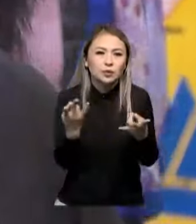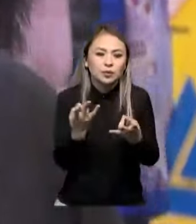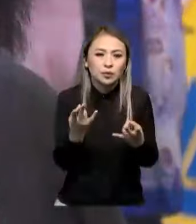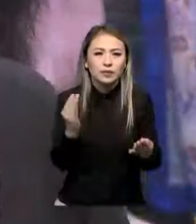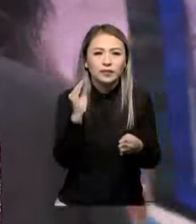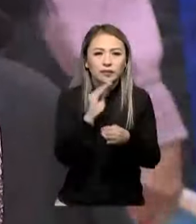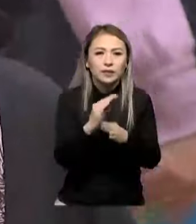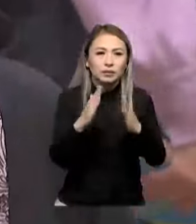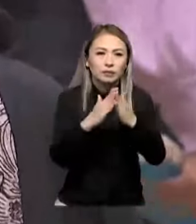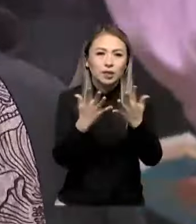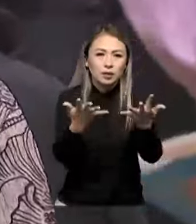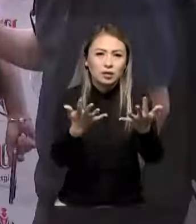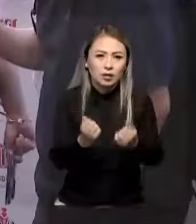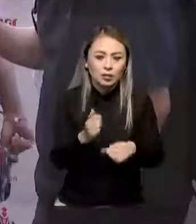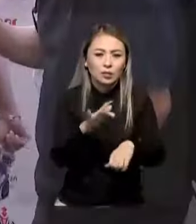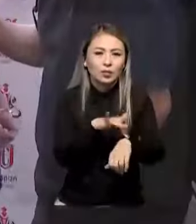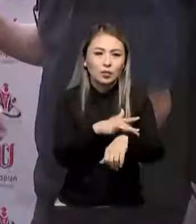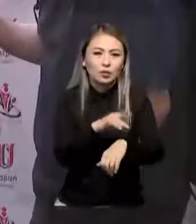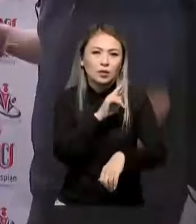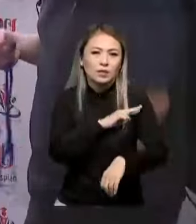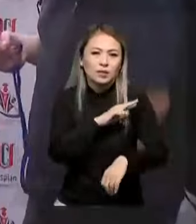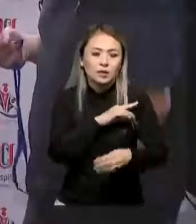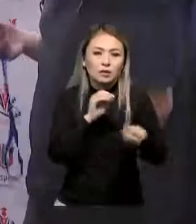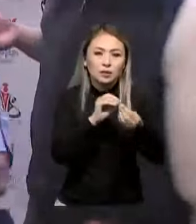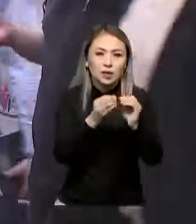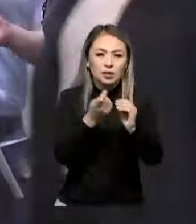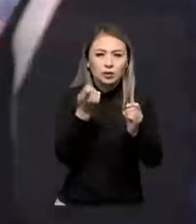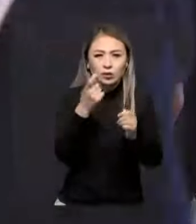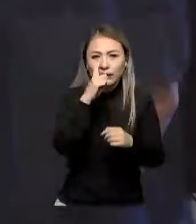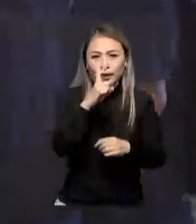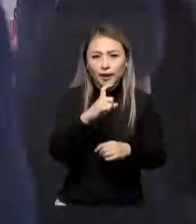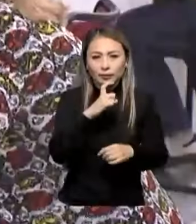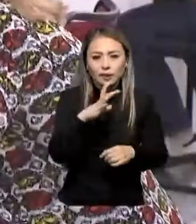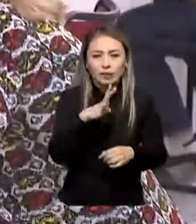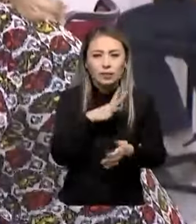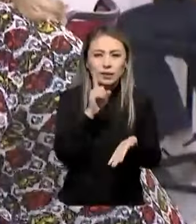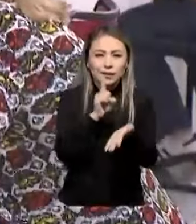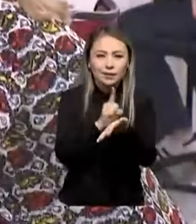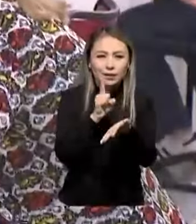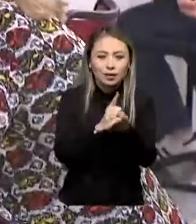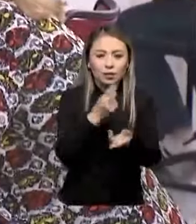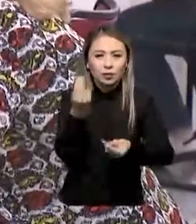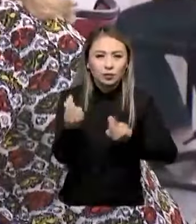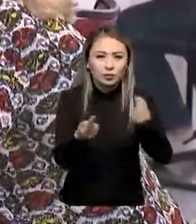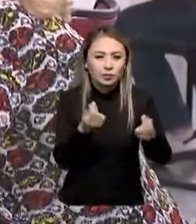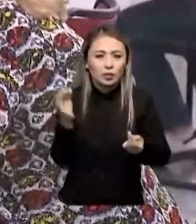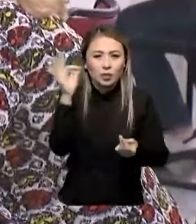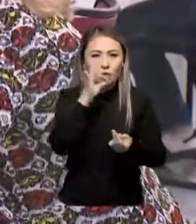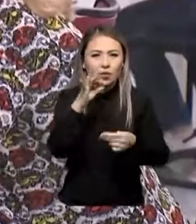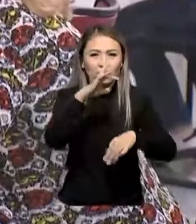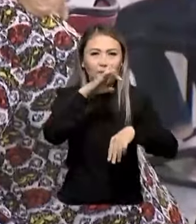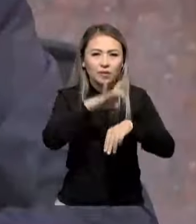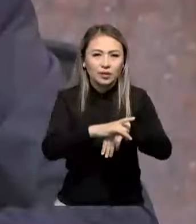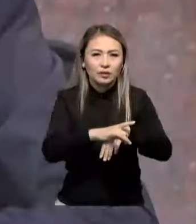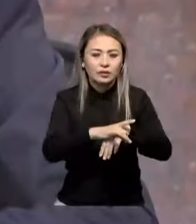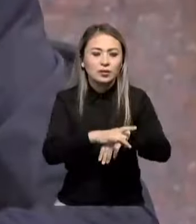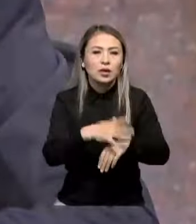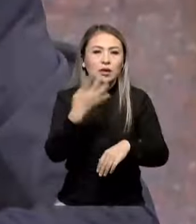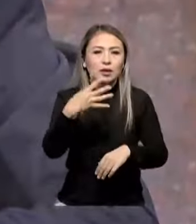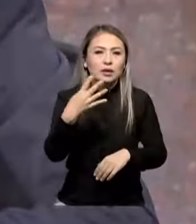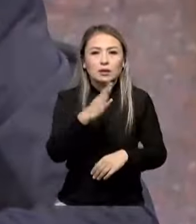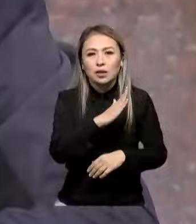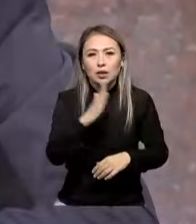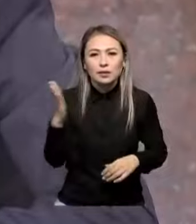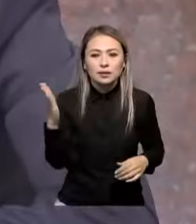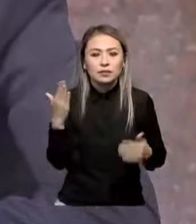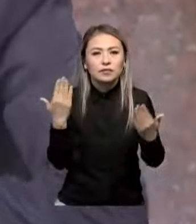Олар баспаны алуы қамын алдық шаруашылықта туында айтын түсінбешіліктер, салық және әлеметтік төлімдер жөндегі сұрақтарын ғойды. Қырқтан астам